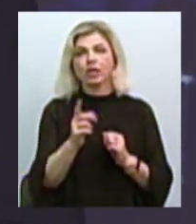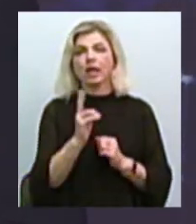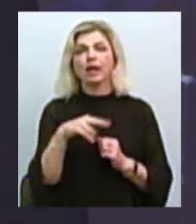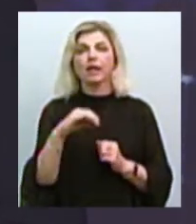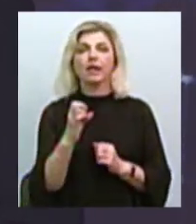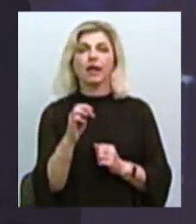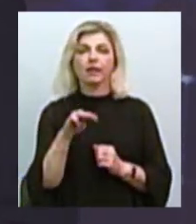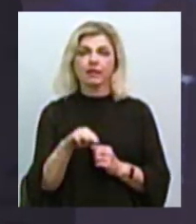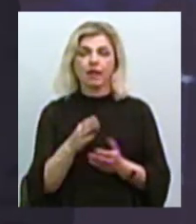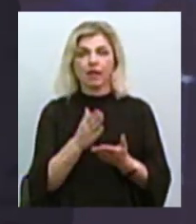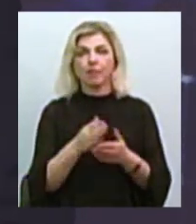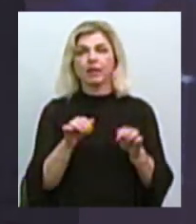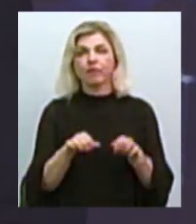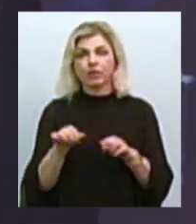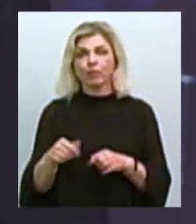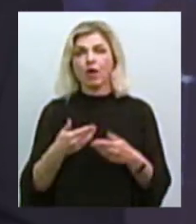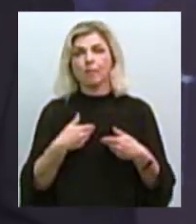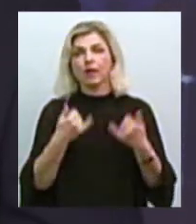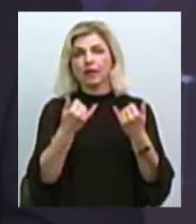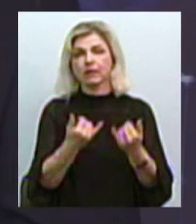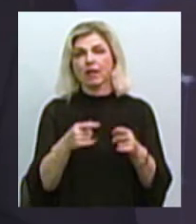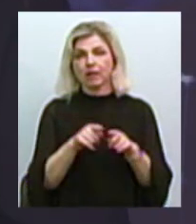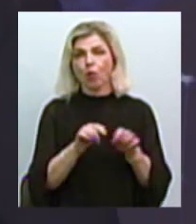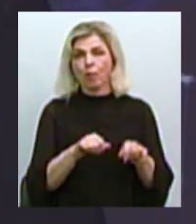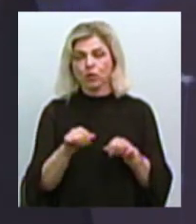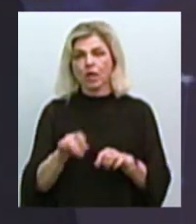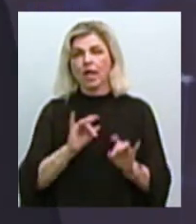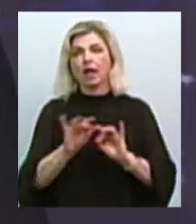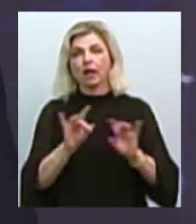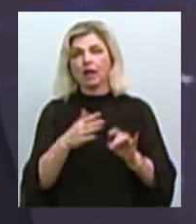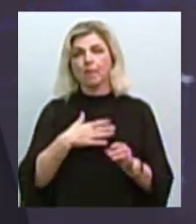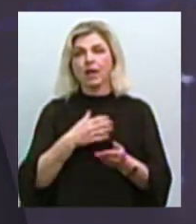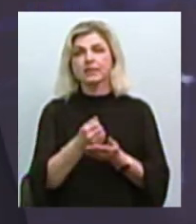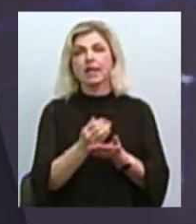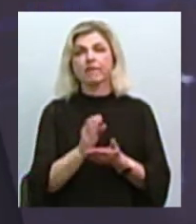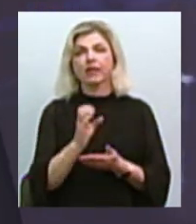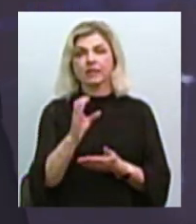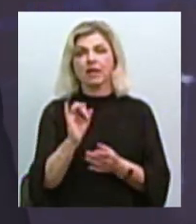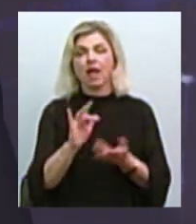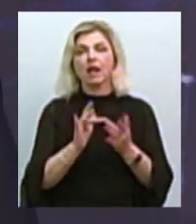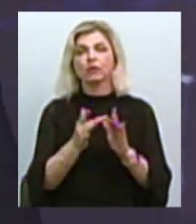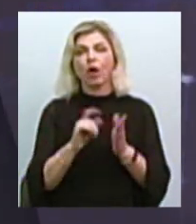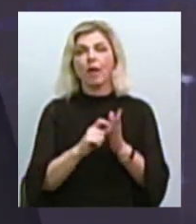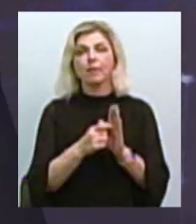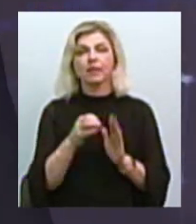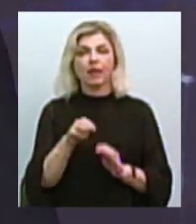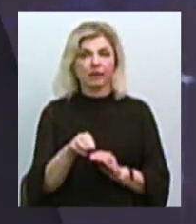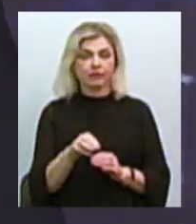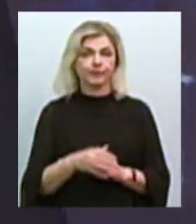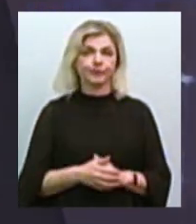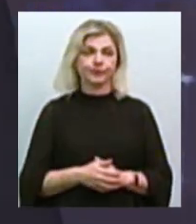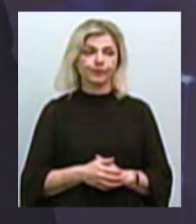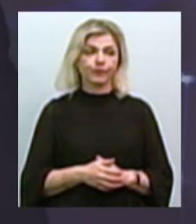можливість, і ми надаємо таку можливість і рекламуємо такий наш сервіс, як електронні кабінети. Тобто і